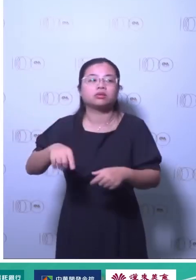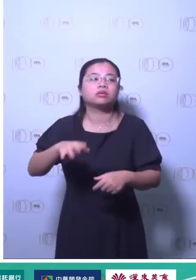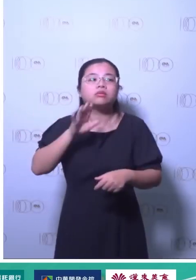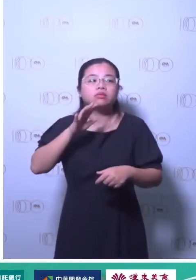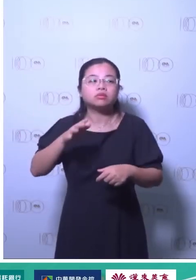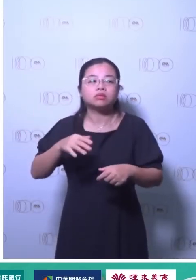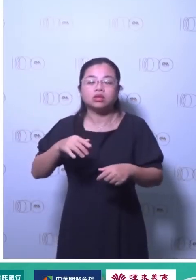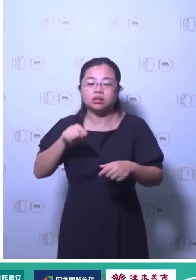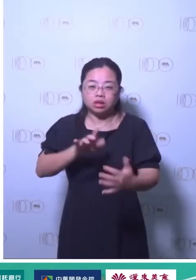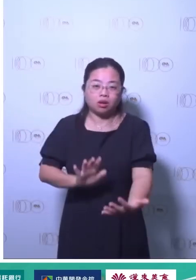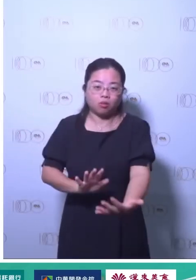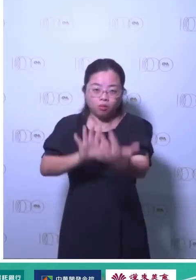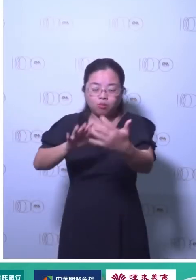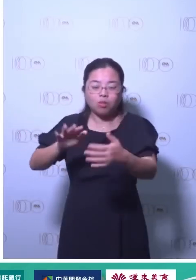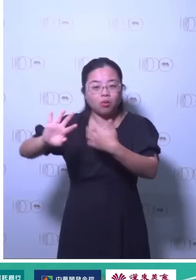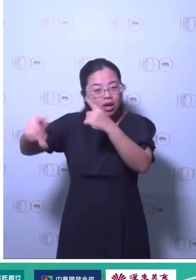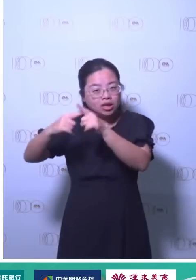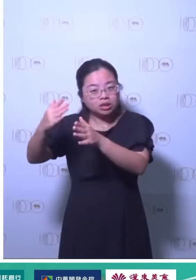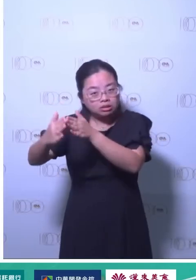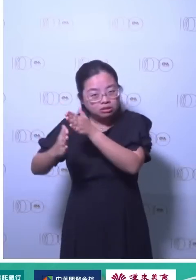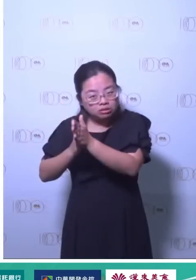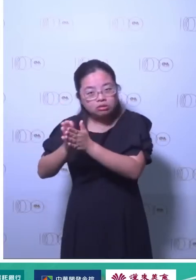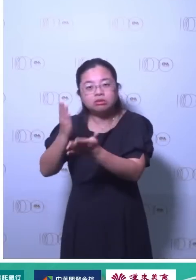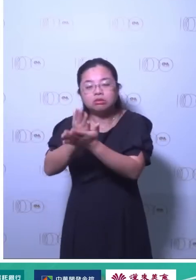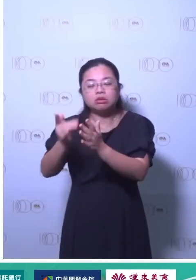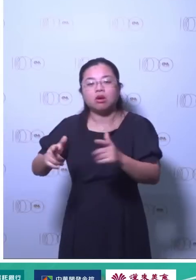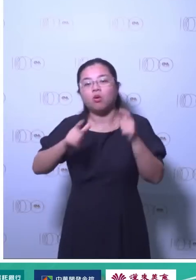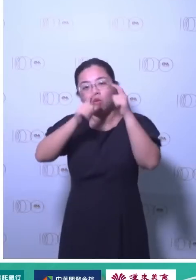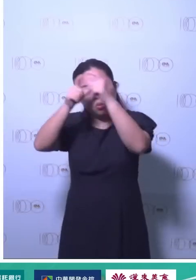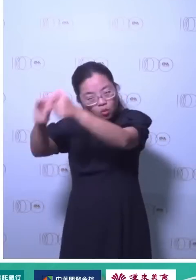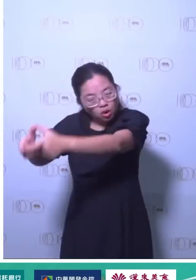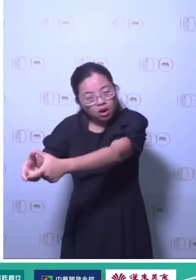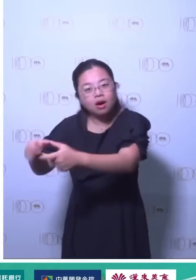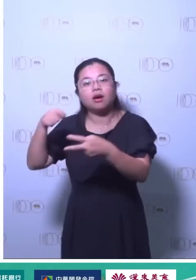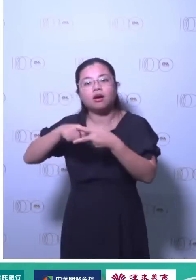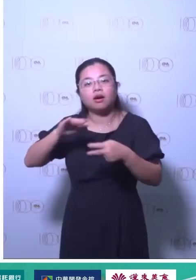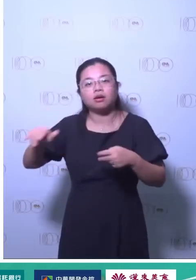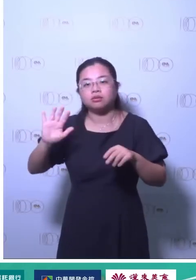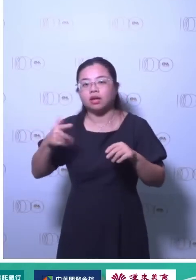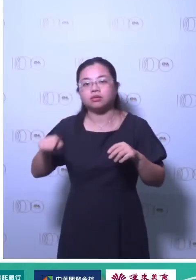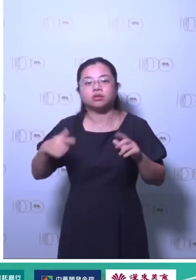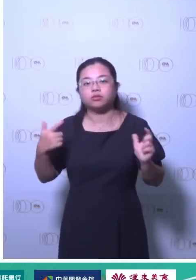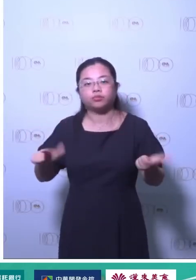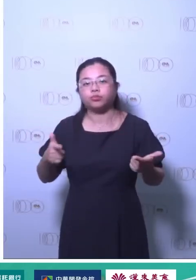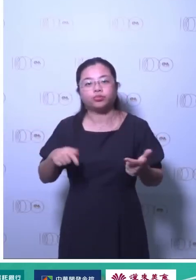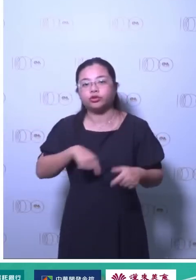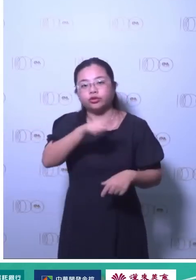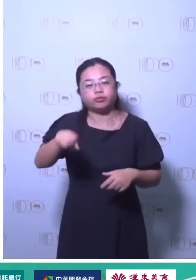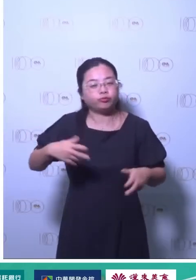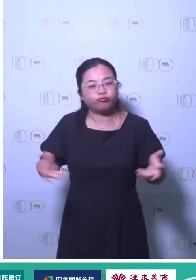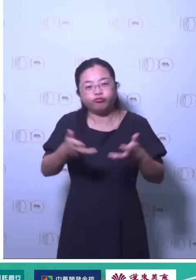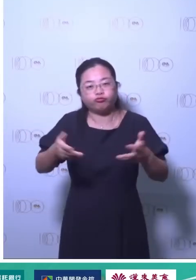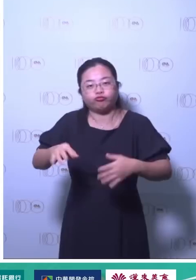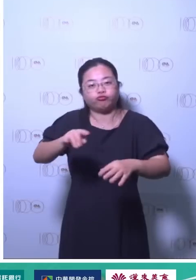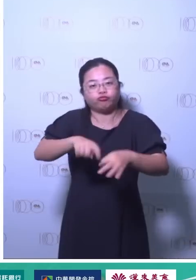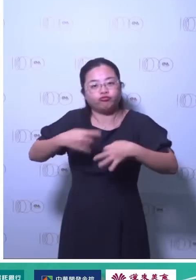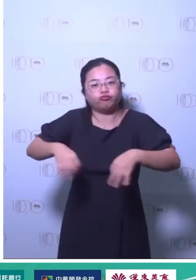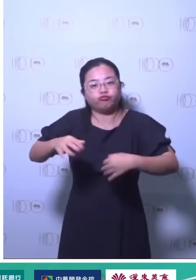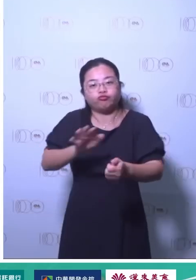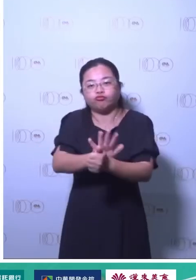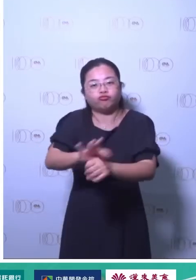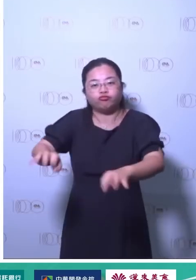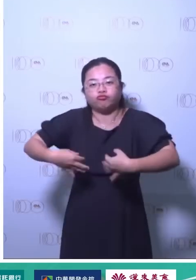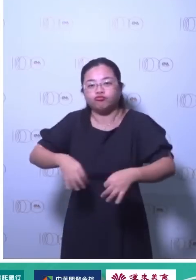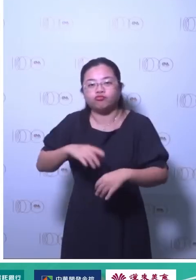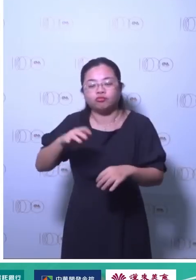工具都是低碳转型里面公司可能用得到因为你被别人要求的时候你要懂得说你要拿对的东西去回应人家的要求它的